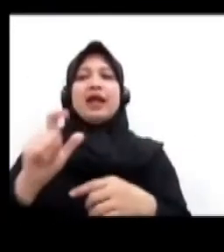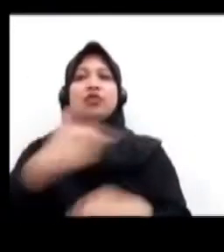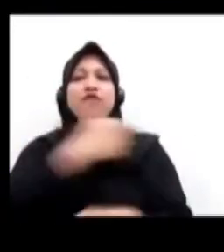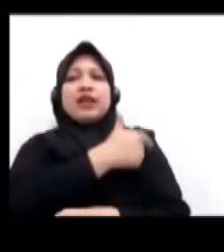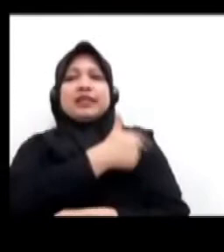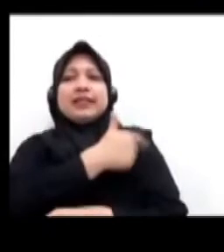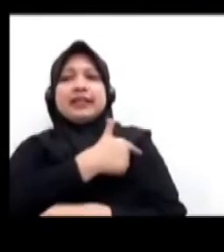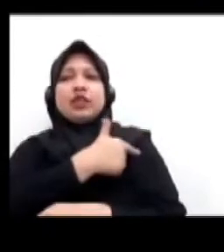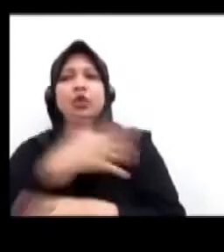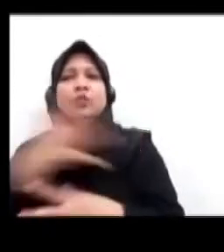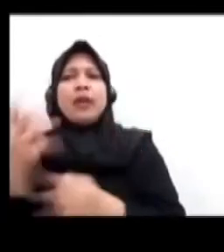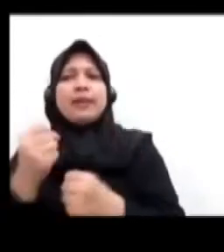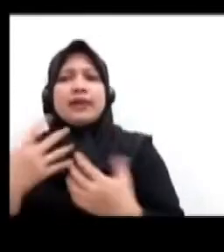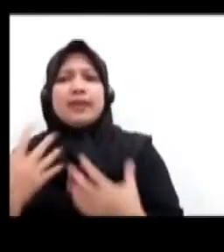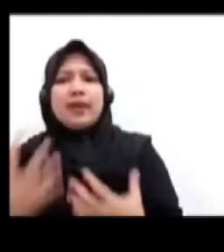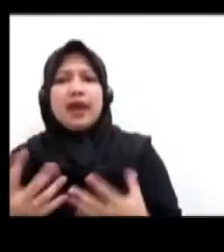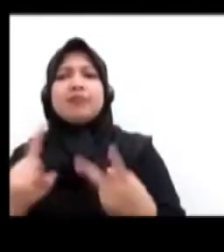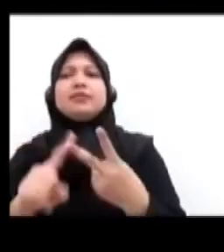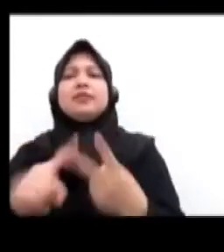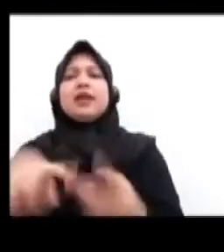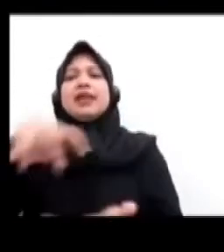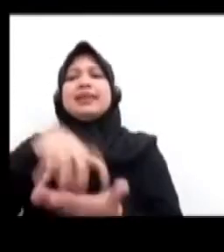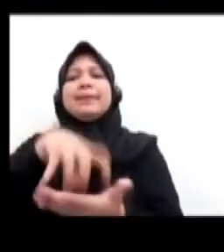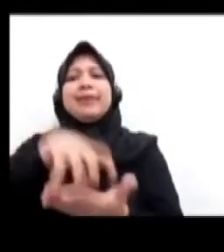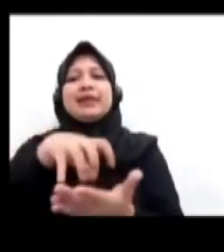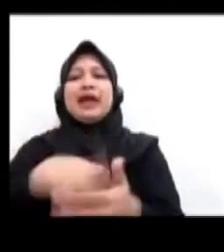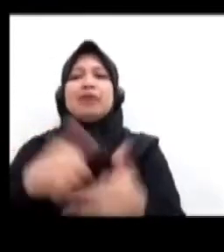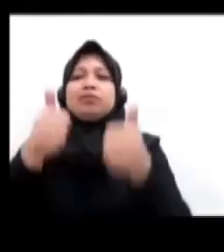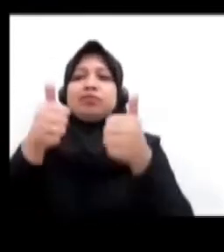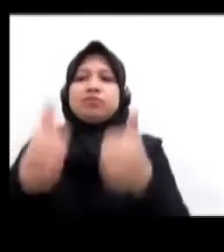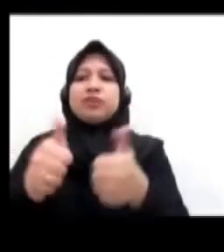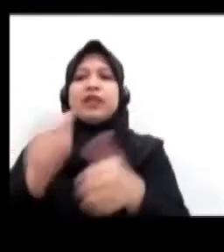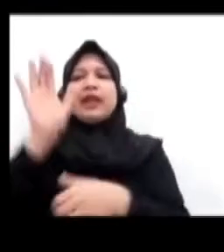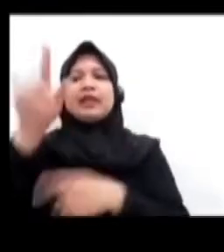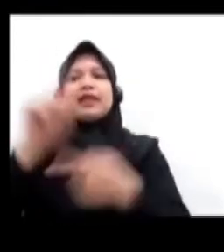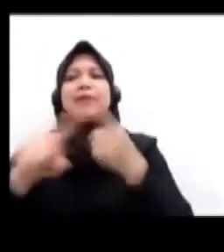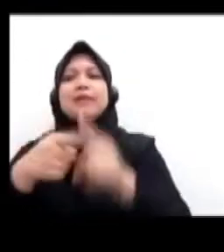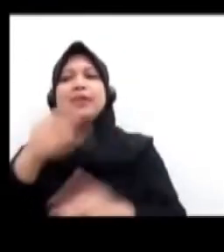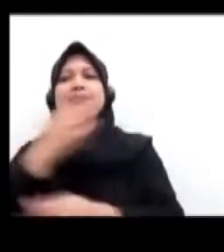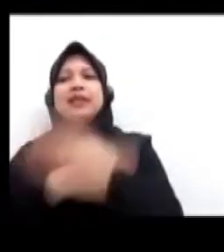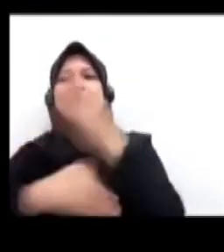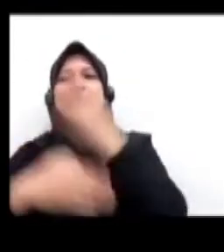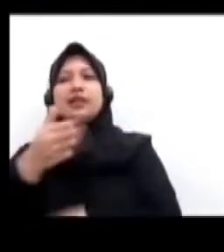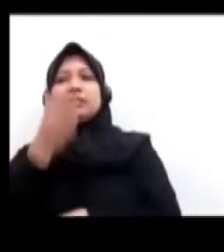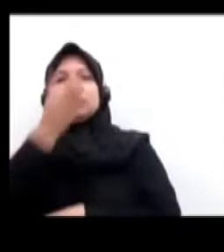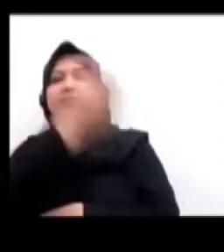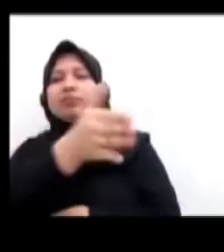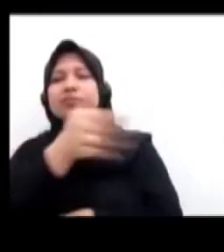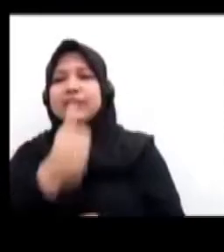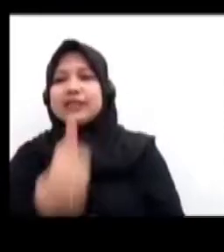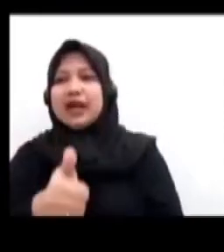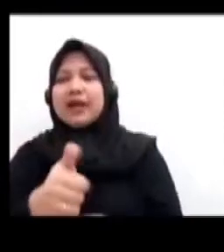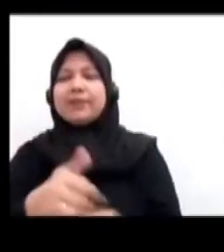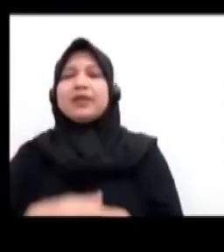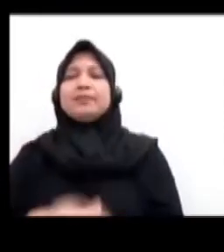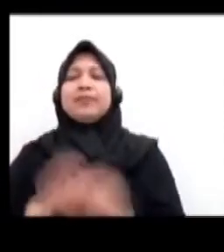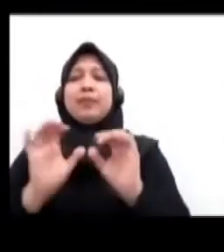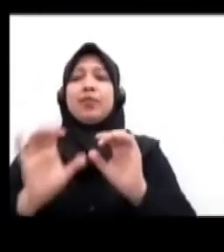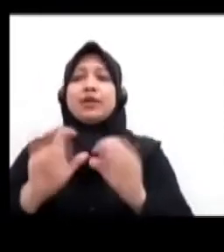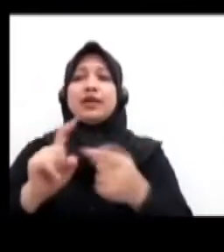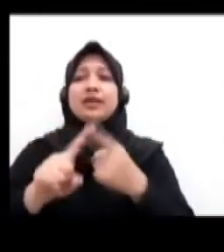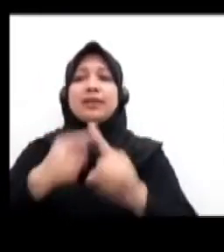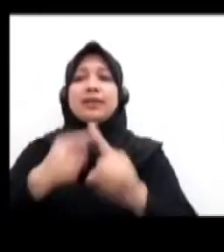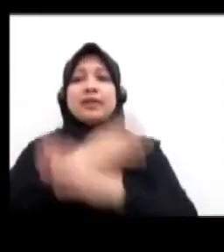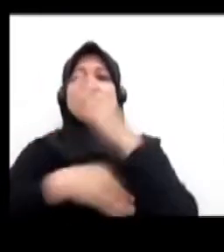Ramah Dan Dapat Dijangkau Oleh Teman-teman Disabilitas Terutama Karena Banyak Teman-teman Disabilitas Terutama Yang Tidak Di